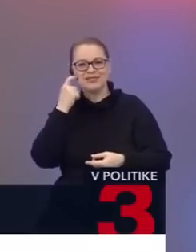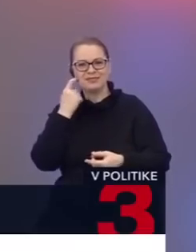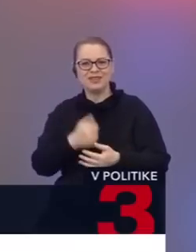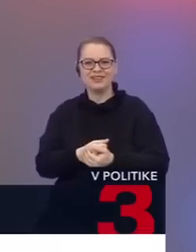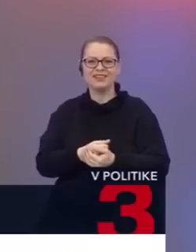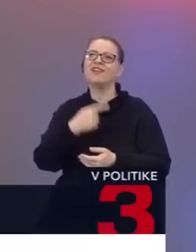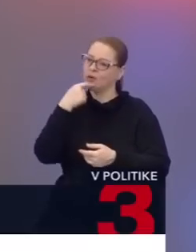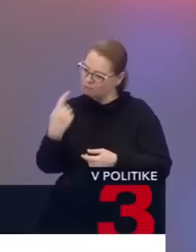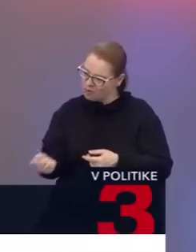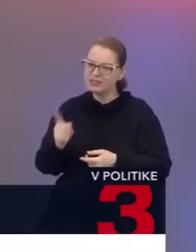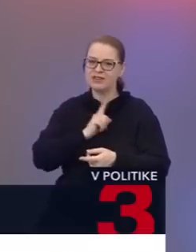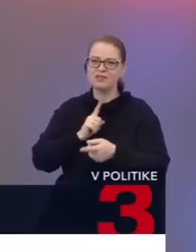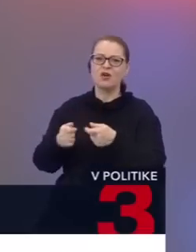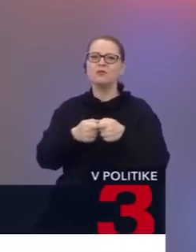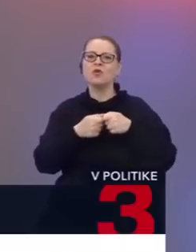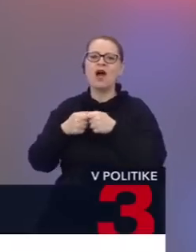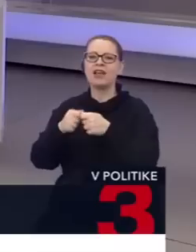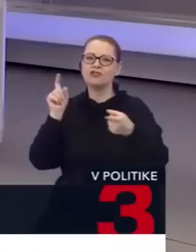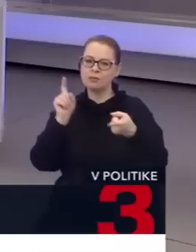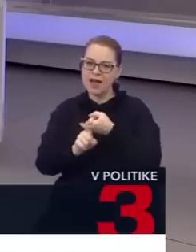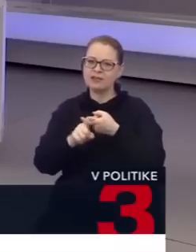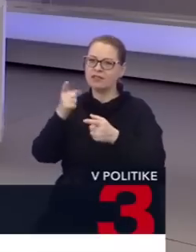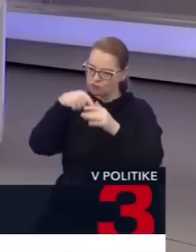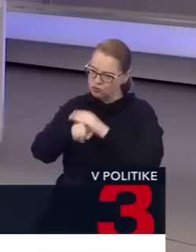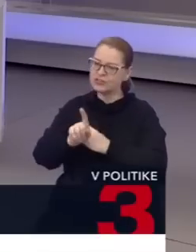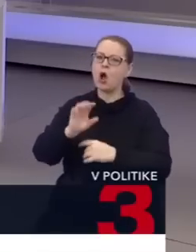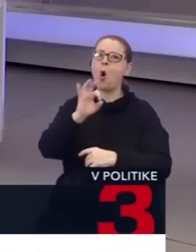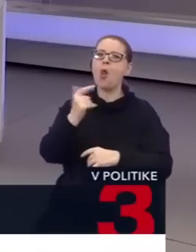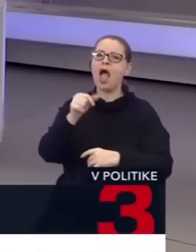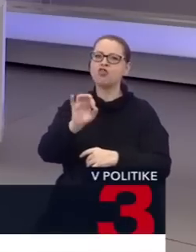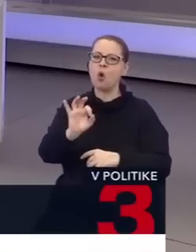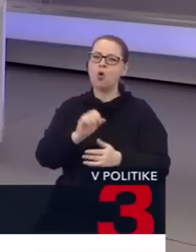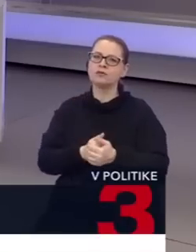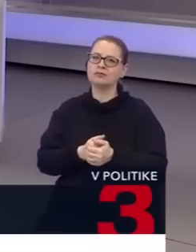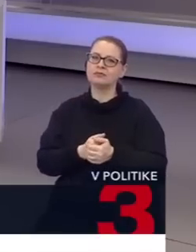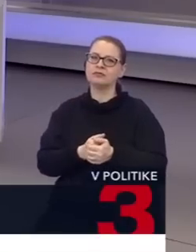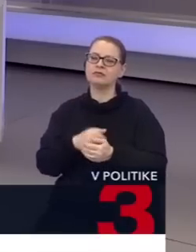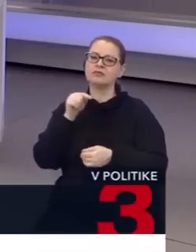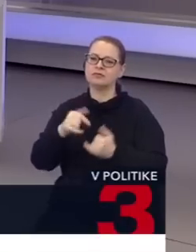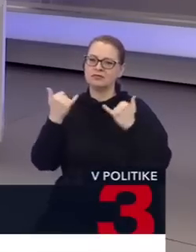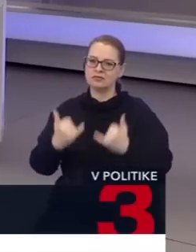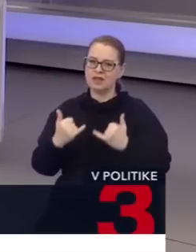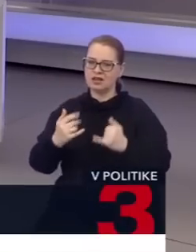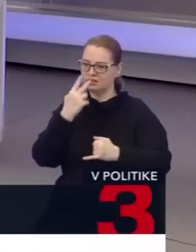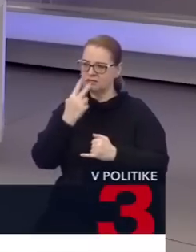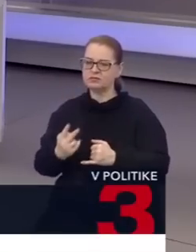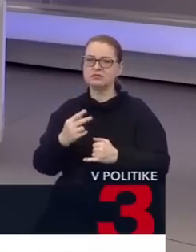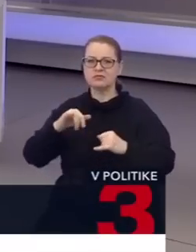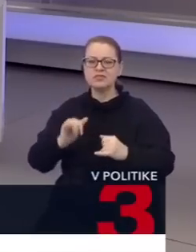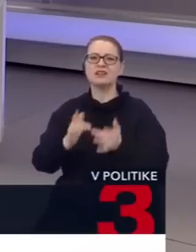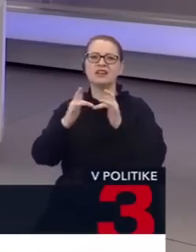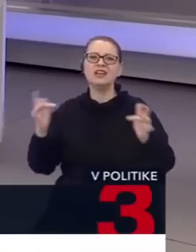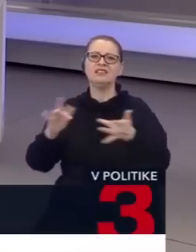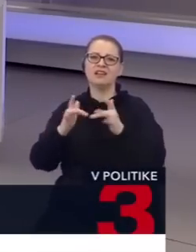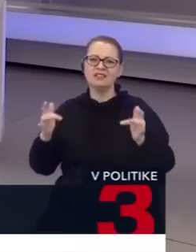povedzte to aj svojim koaličným partnerom. partnerom aj dovnútra vašej strany, pretože to, čo zažívame opätovne na sociálnych